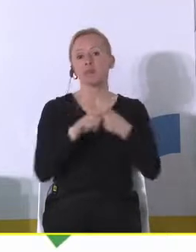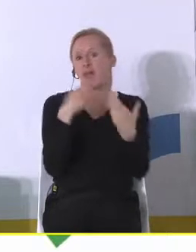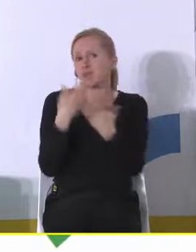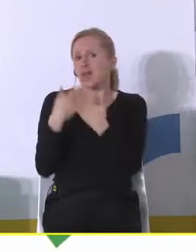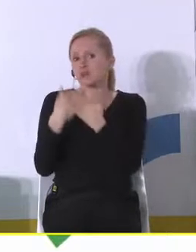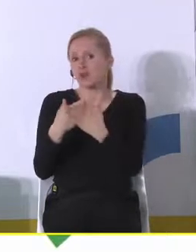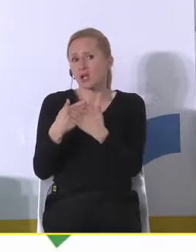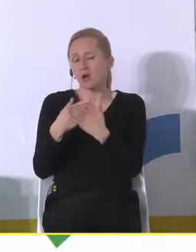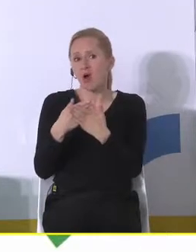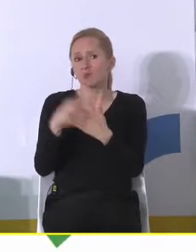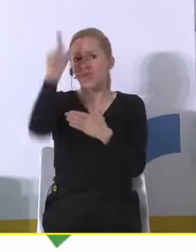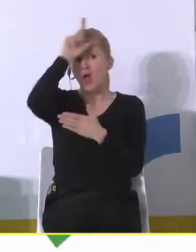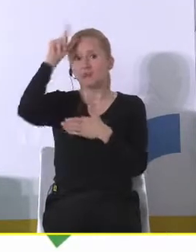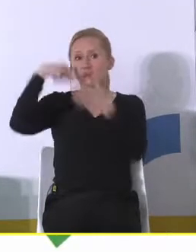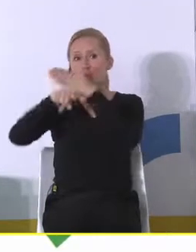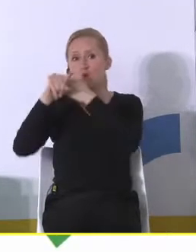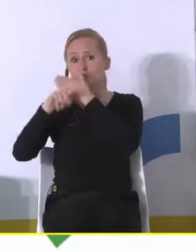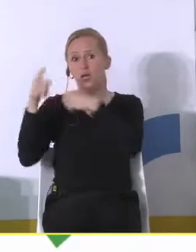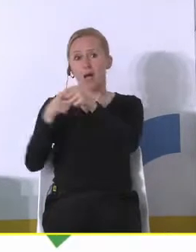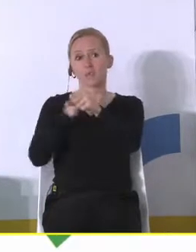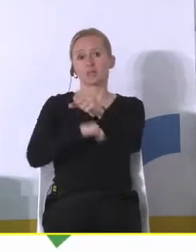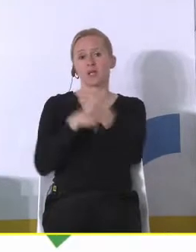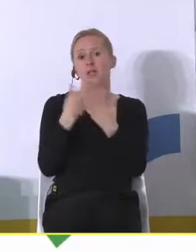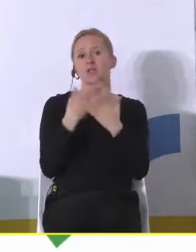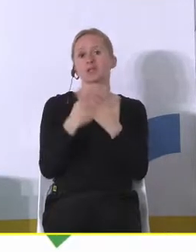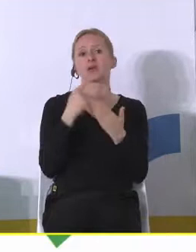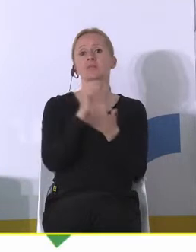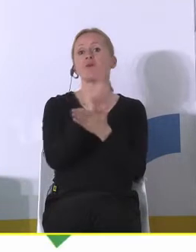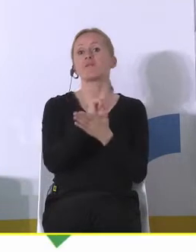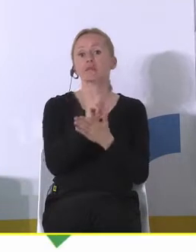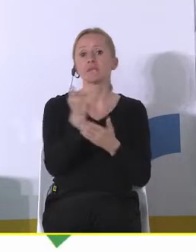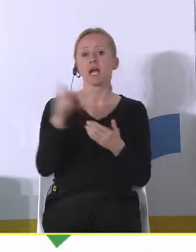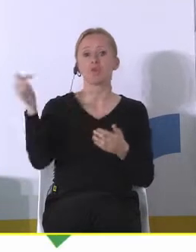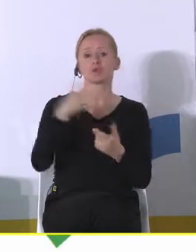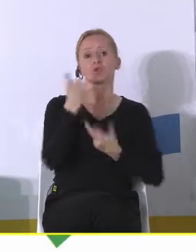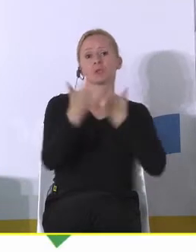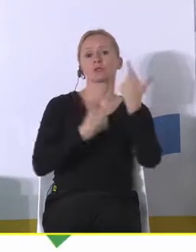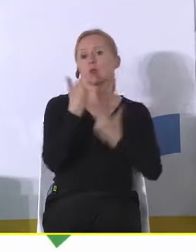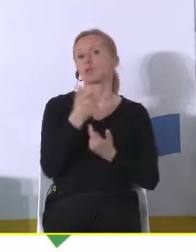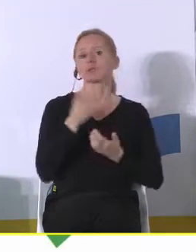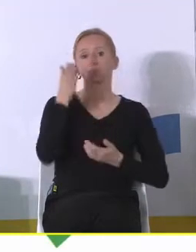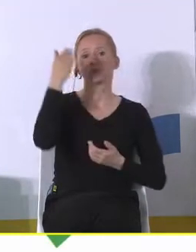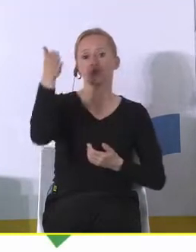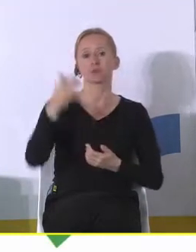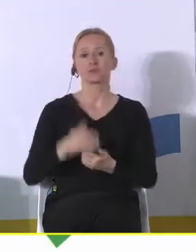dlaczego się wyludnia, co to powoduje, jakie są tego konsekwencje i jak temu powinniśmy zarazić.